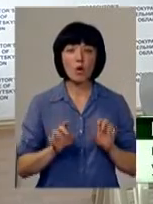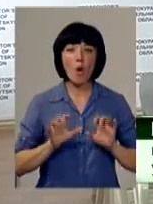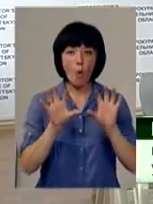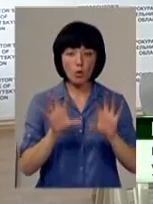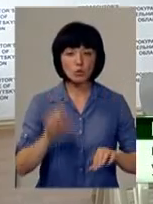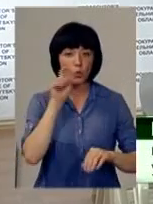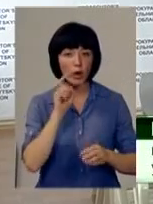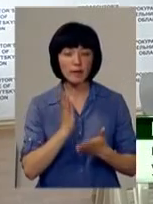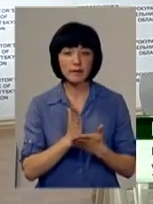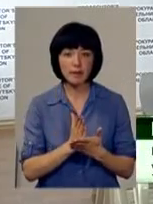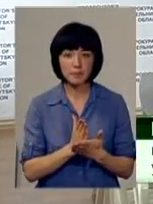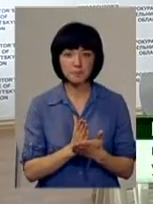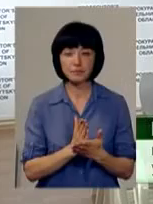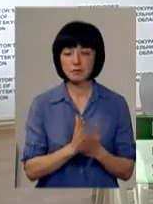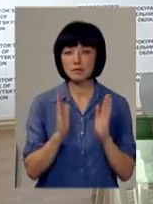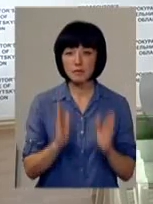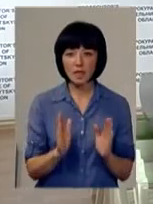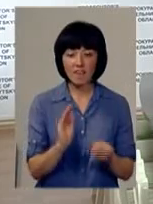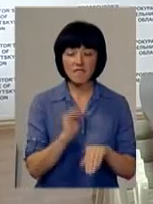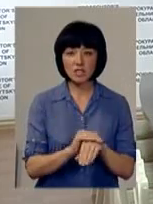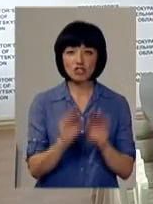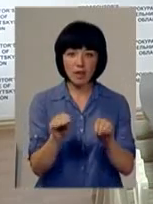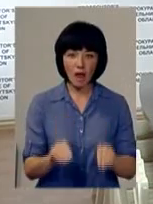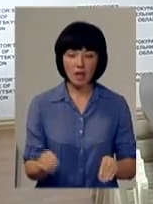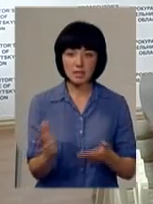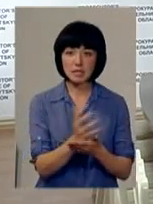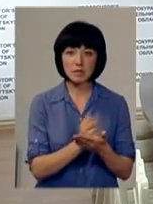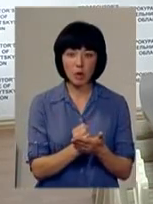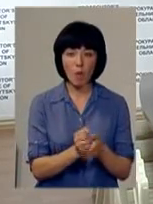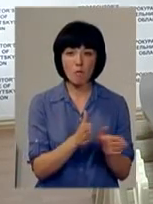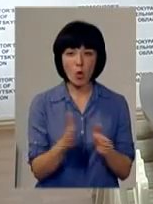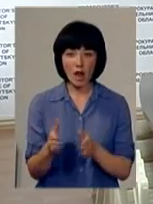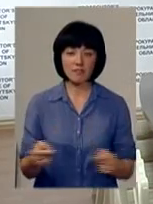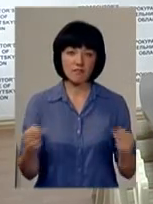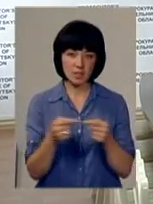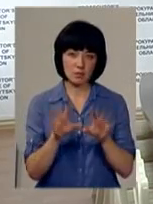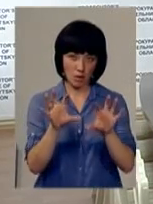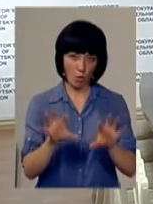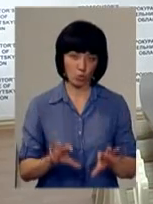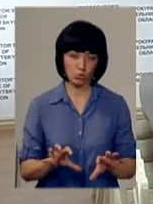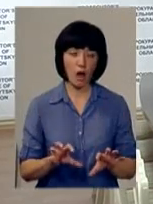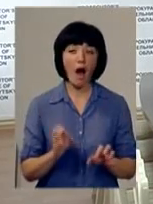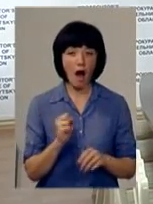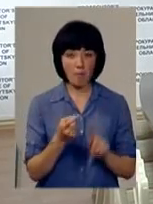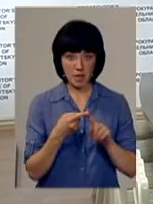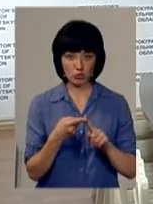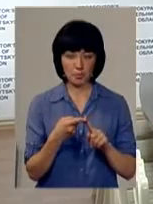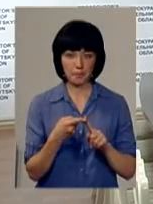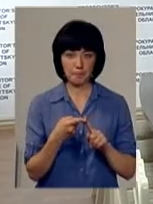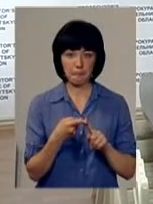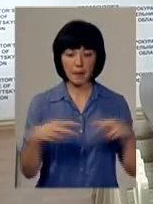кодексу України є фактичні дані, які зібрані в порядку визначеним Кримінально-праціональним кодексом. А саме,